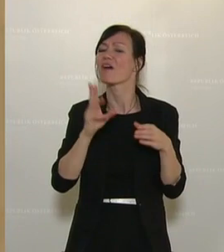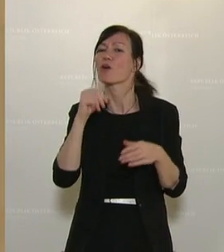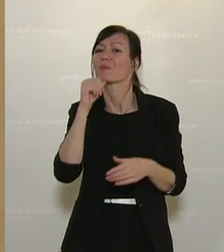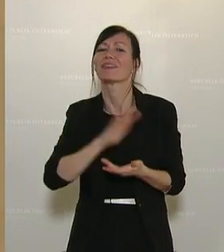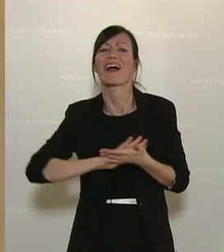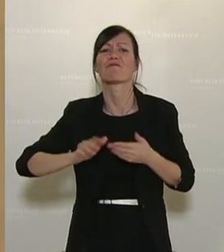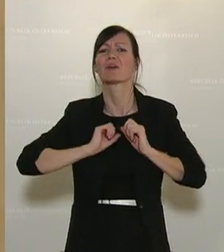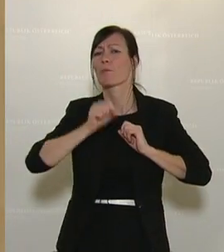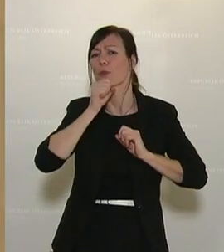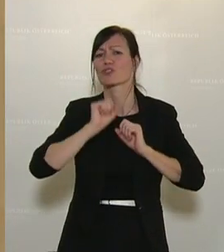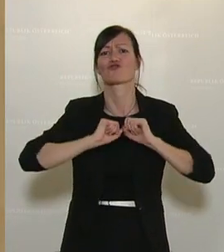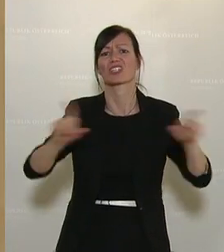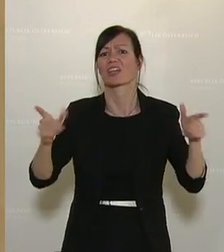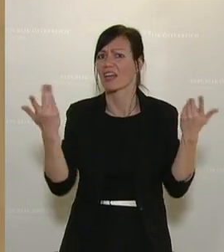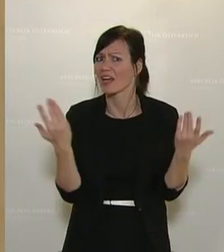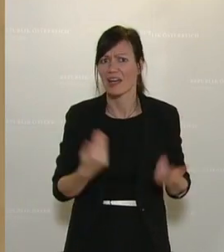nachvollziehbar.